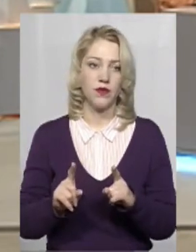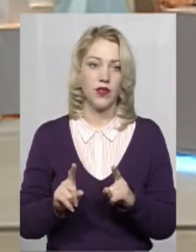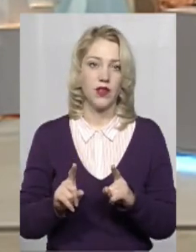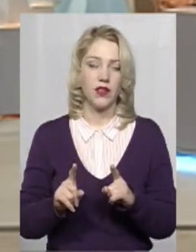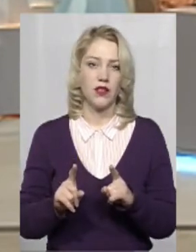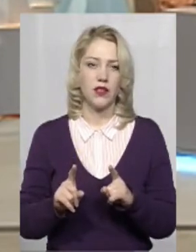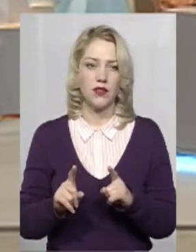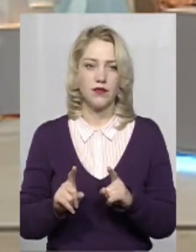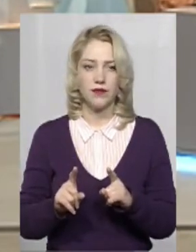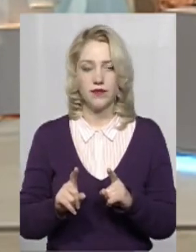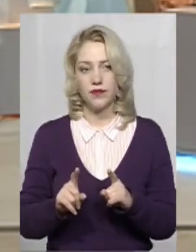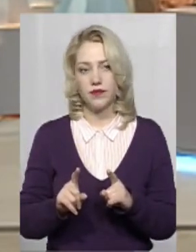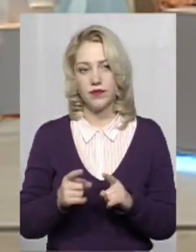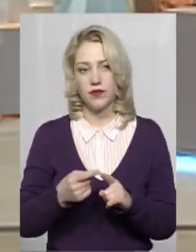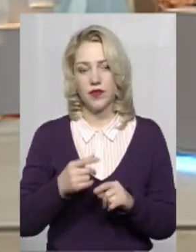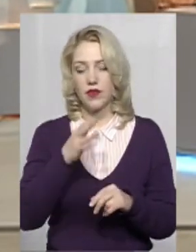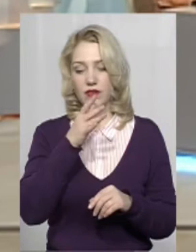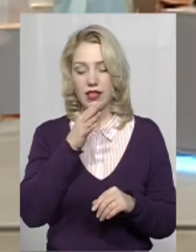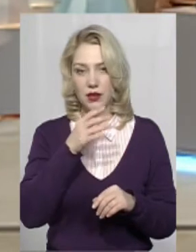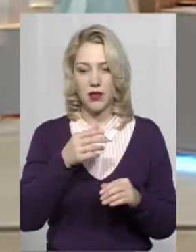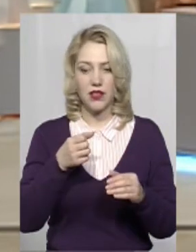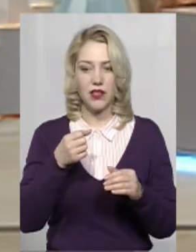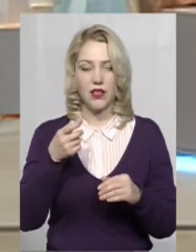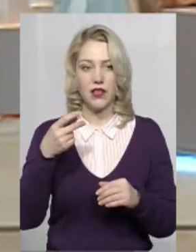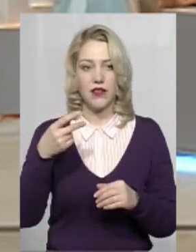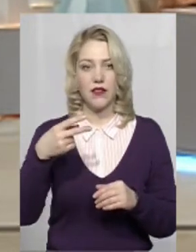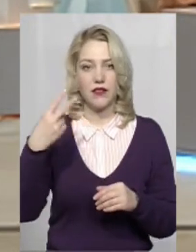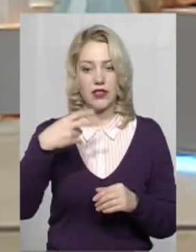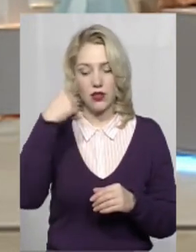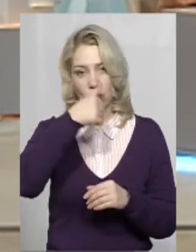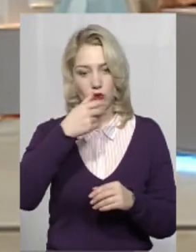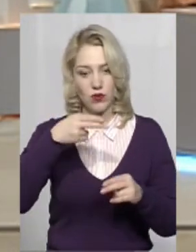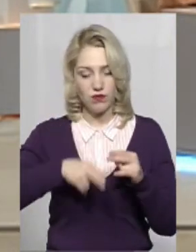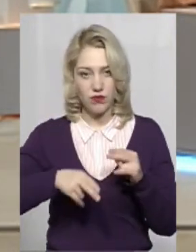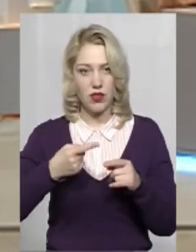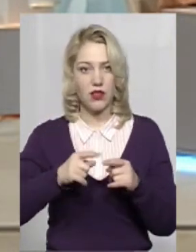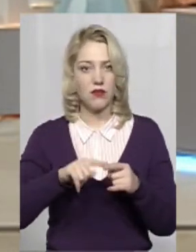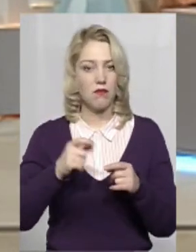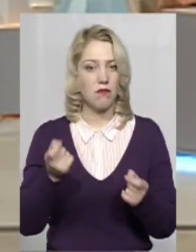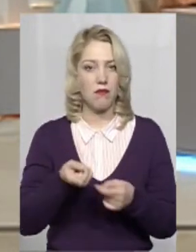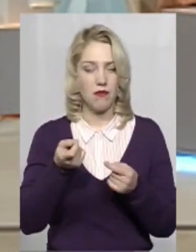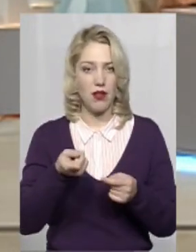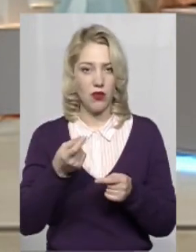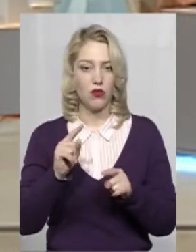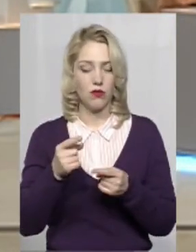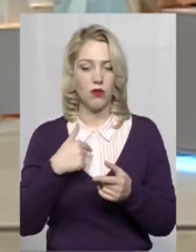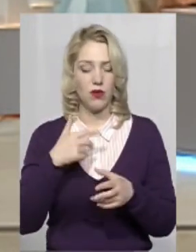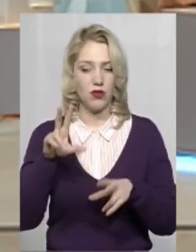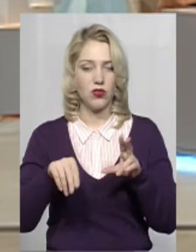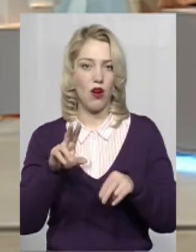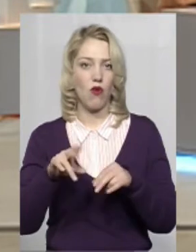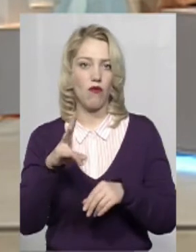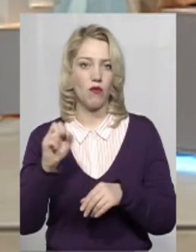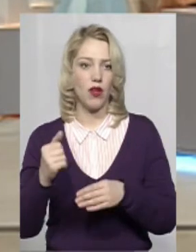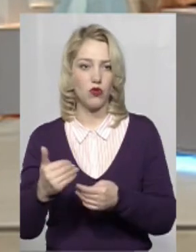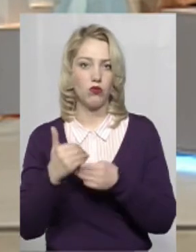термінів, яких ми оголосили, кінець 2020 року, термін завершення будівництва, цього буде замало. Тому ми дуже розраховуємо на